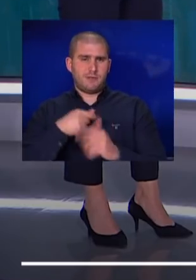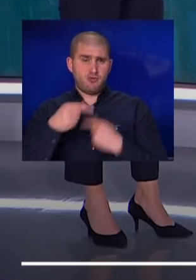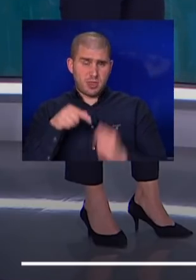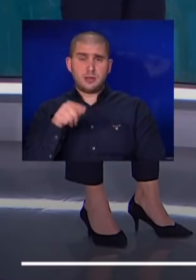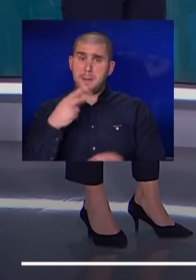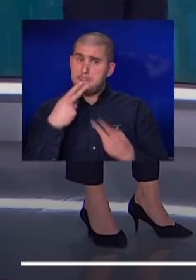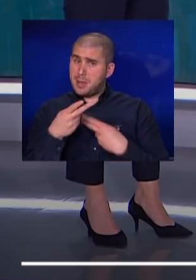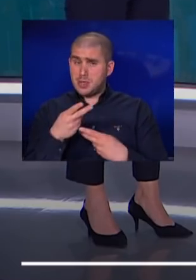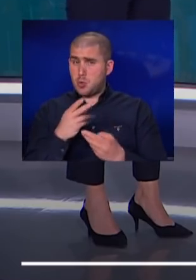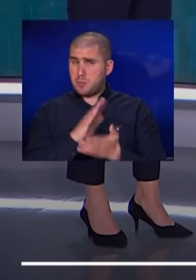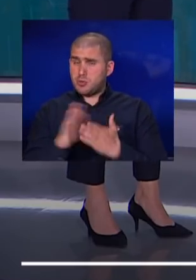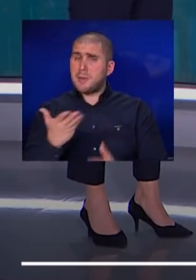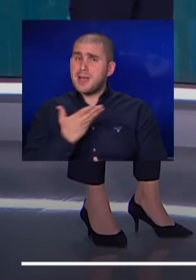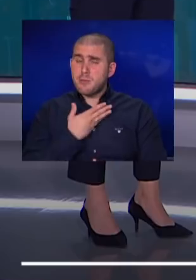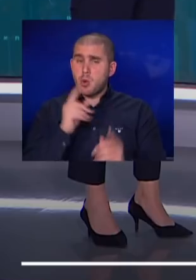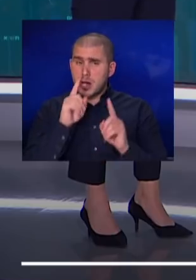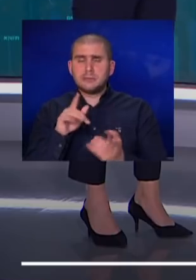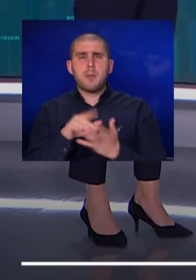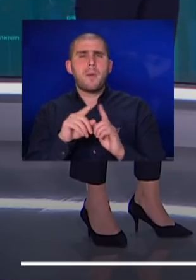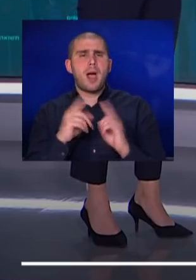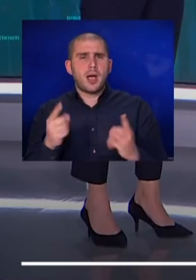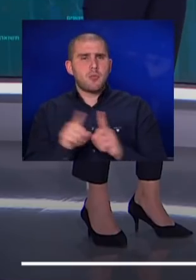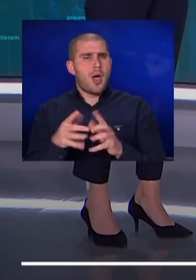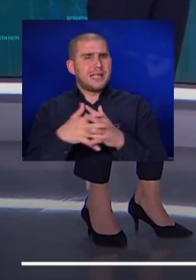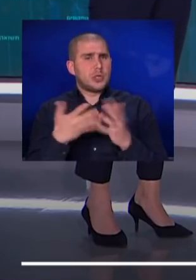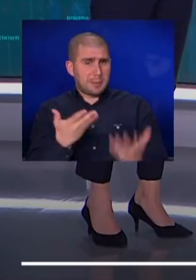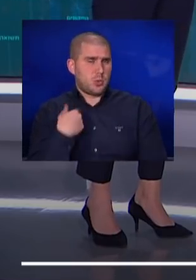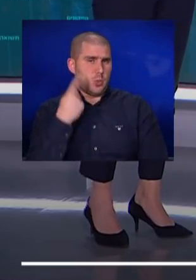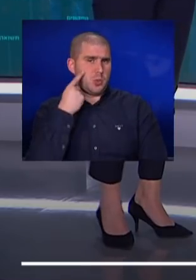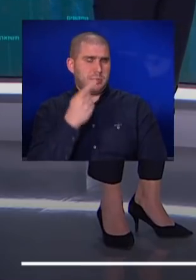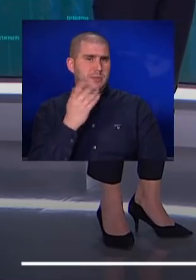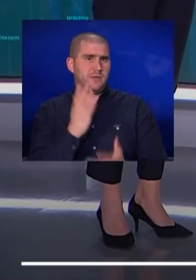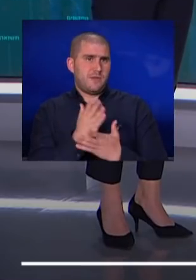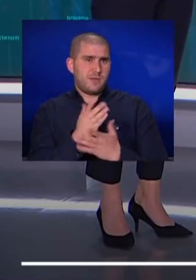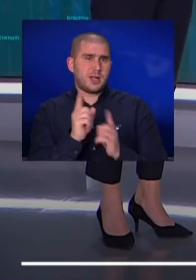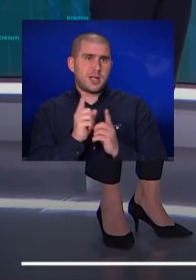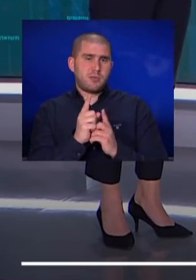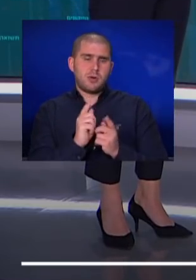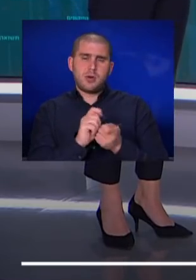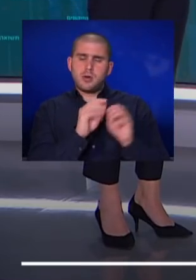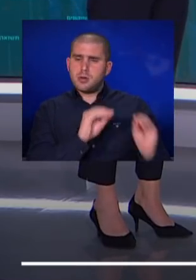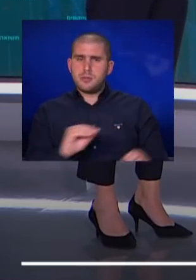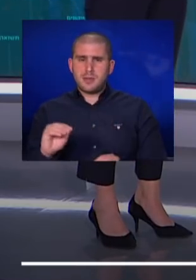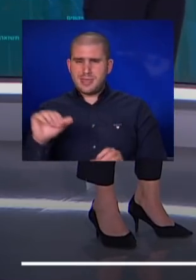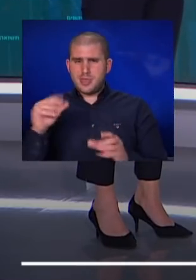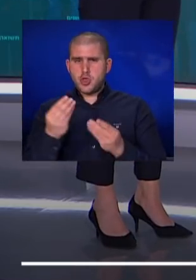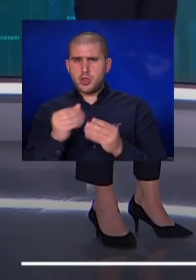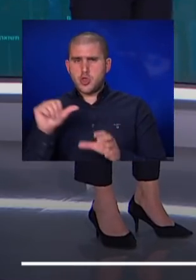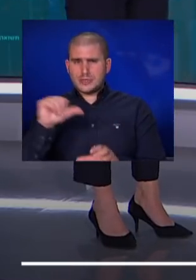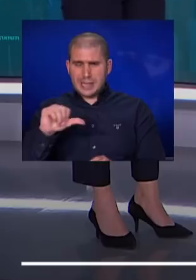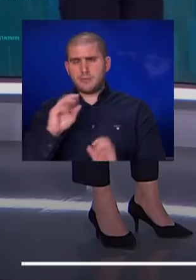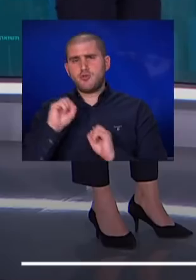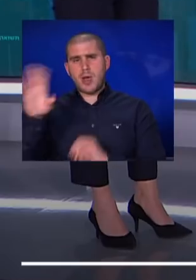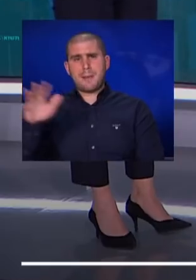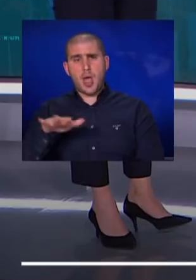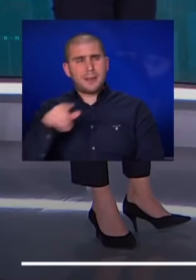המענה הוא פשוט. הם יקבלו את הגז במקורות אחרים כמו בארצות הברית שאנחנו יודעים שהיום כבר מנזילים גז ושולחים את זה לאירופה. כלומר,